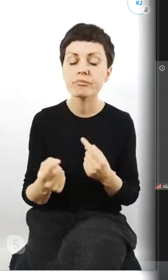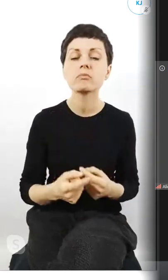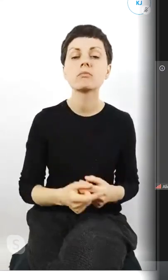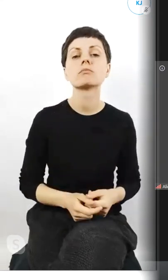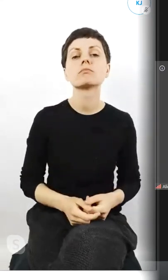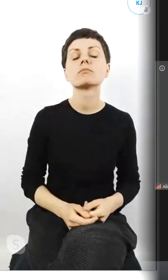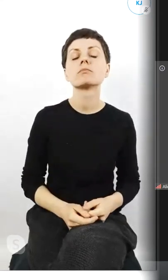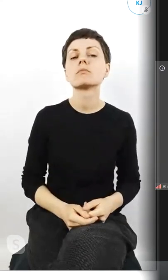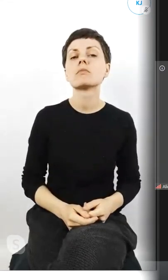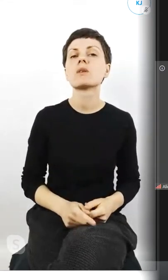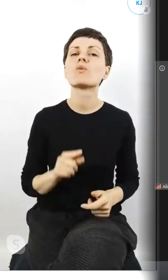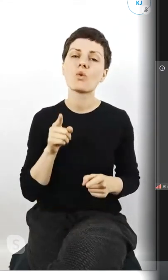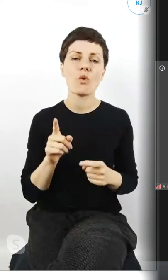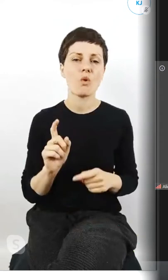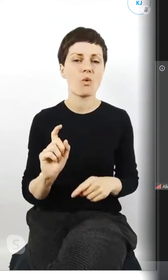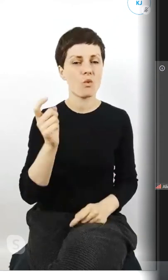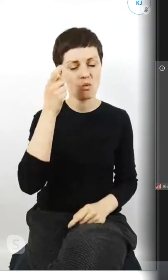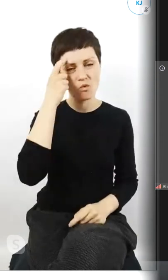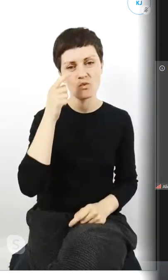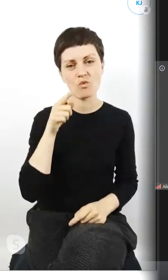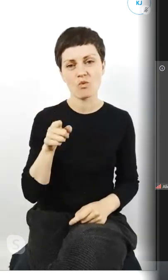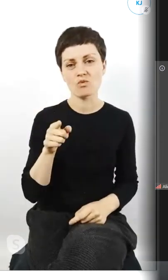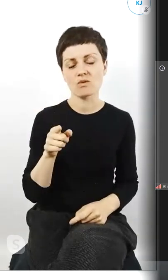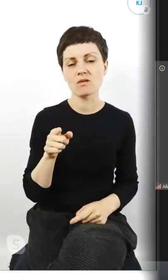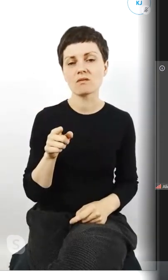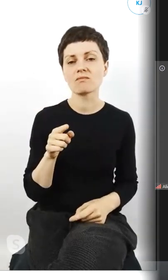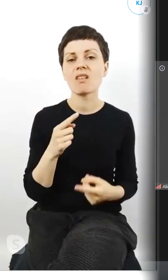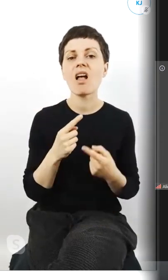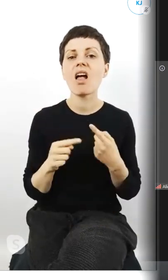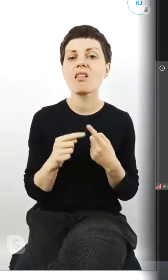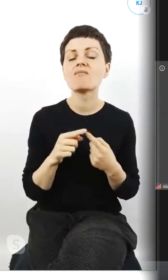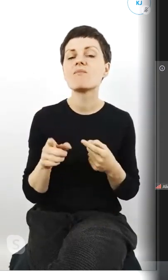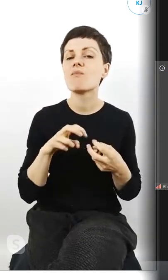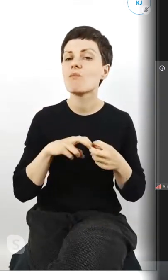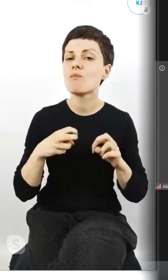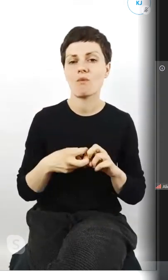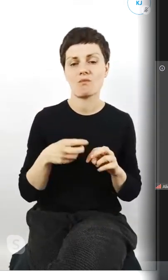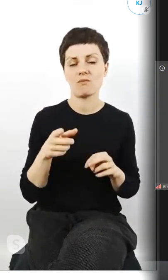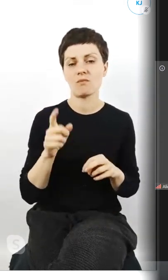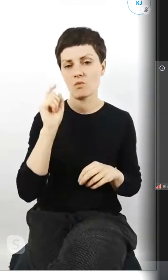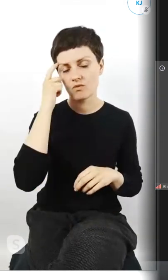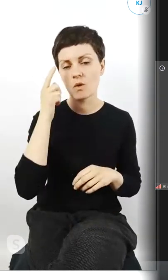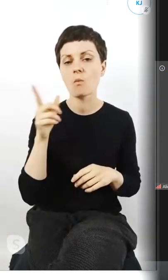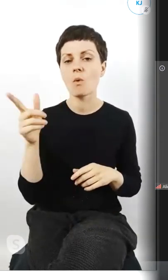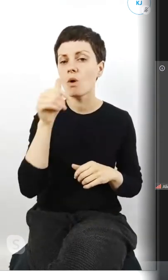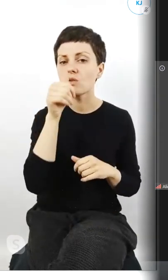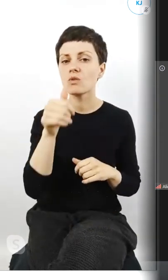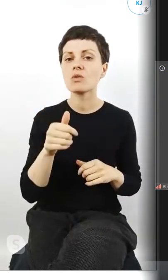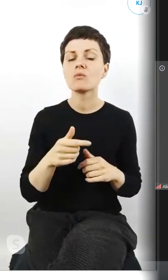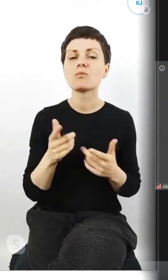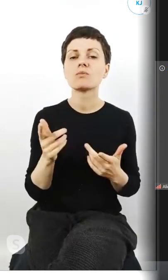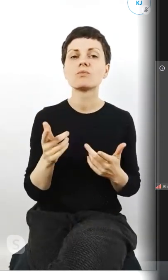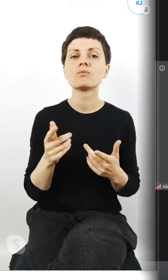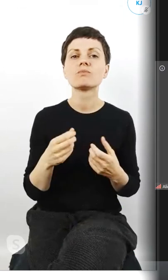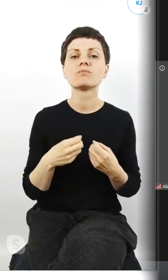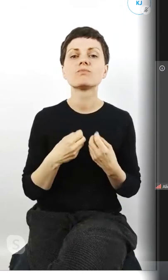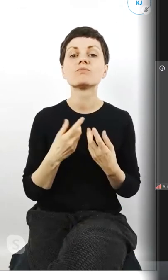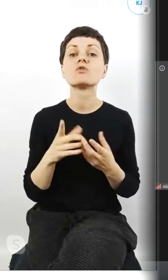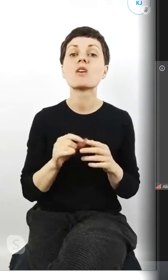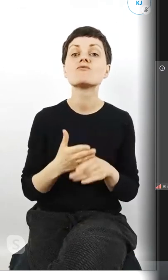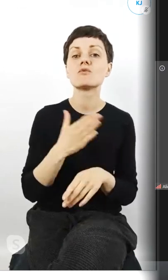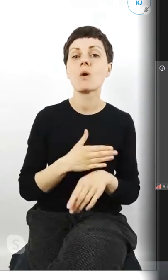i to jest takim głównym czynnikiem, głównym problemem, bo nie mogą się wydostać, prostu jak dotychczas